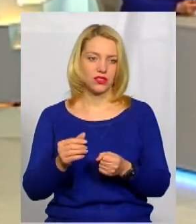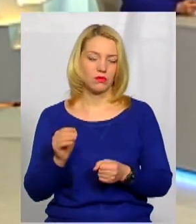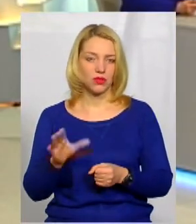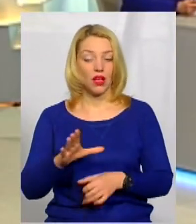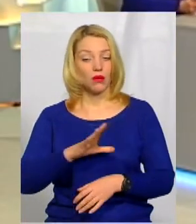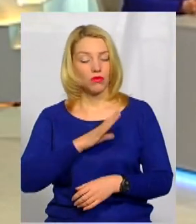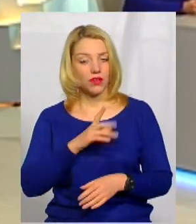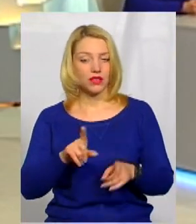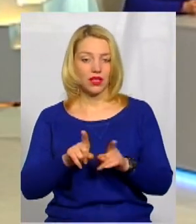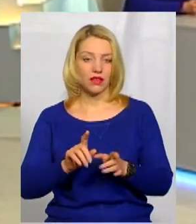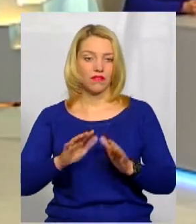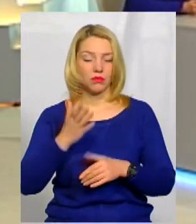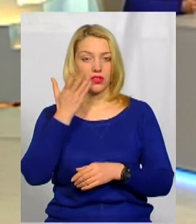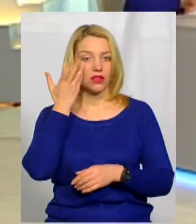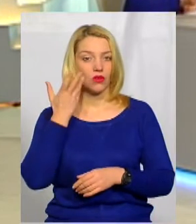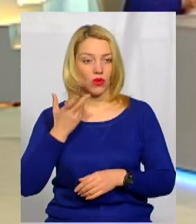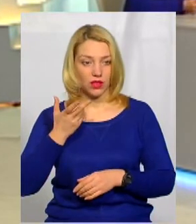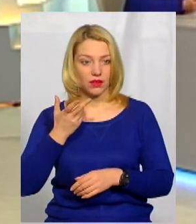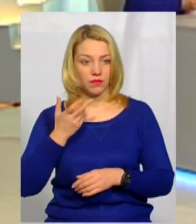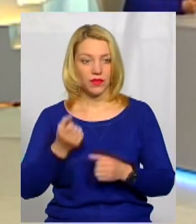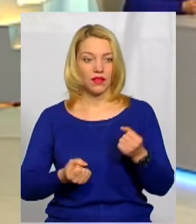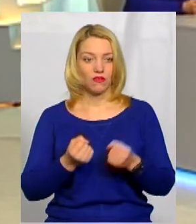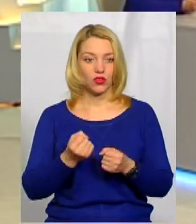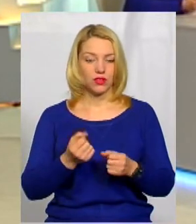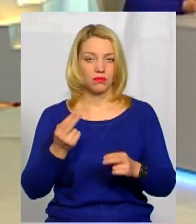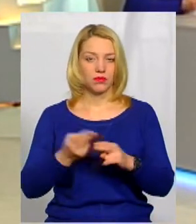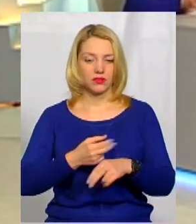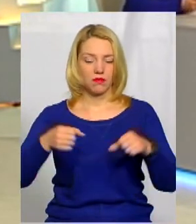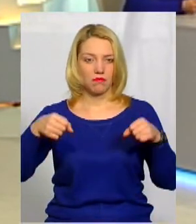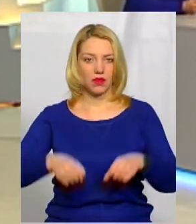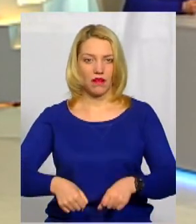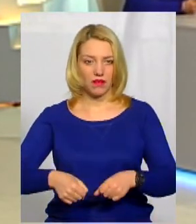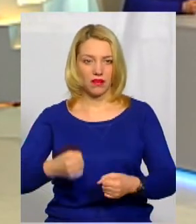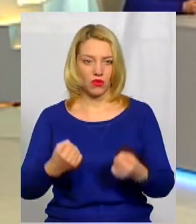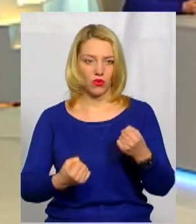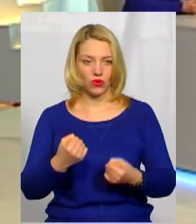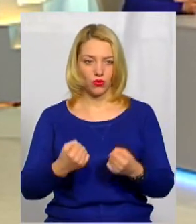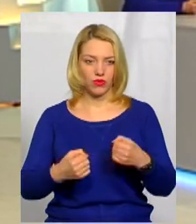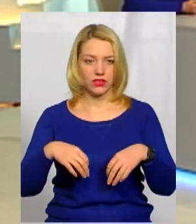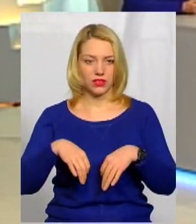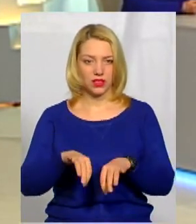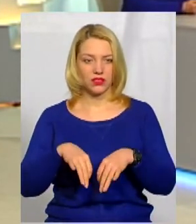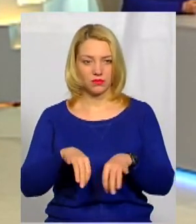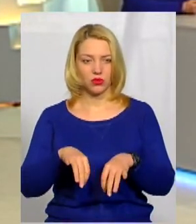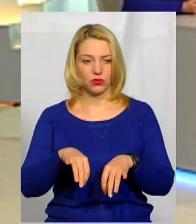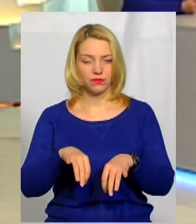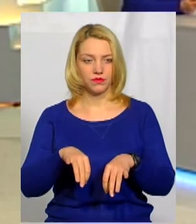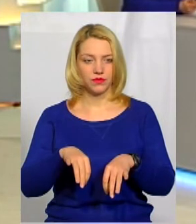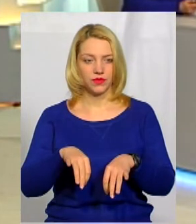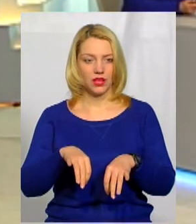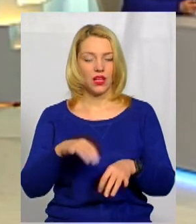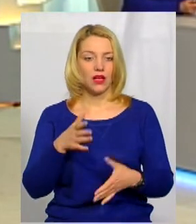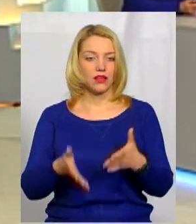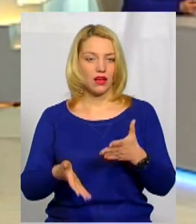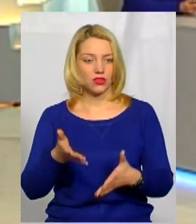Бувають такі випадки, коли водія позбавляє права керувати транспортом. Пане Володимире,